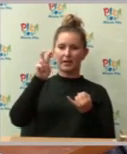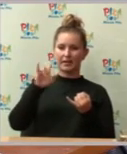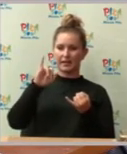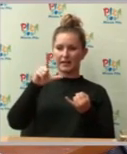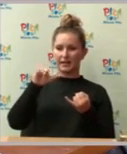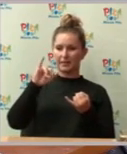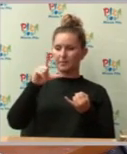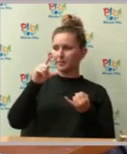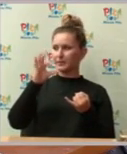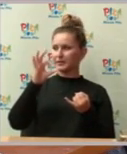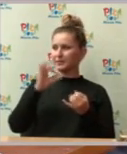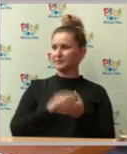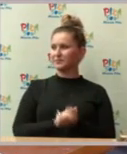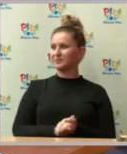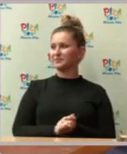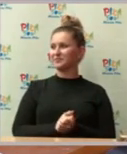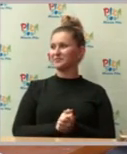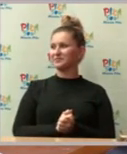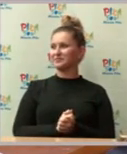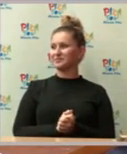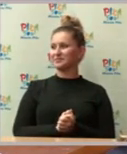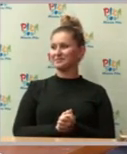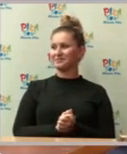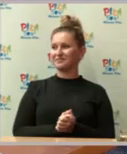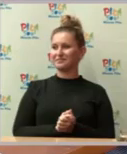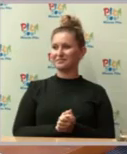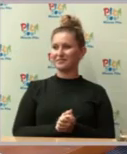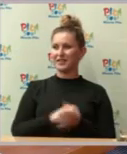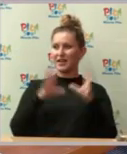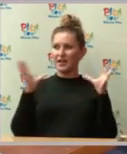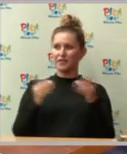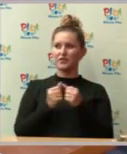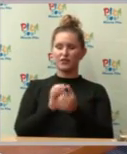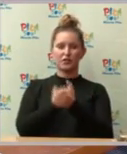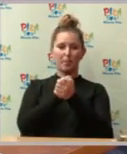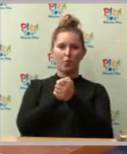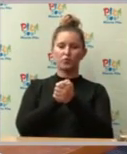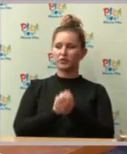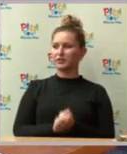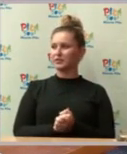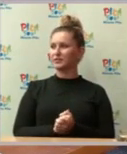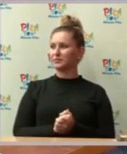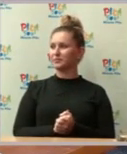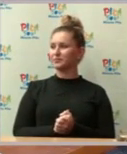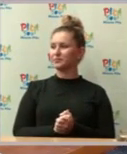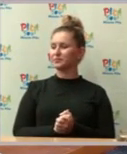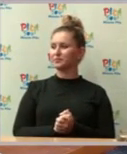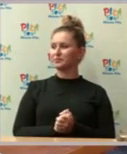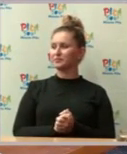przygotowywały, połączyły swoje siły i o Urzędzie Miasta nie wspominam, bo to jest chyba oczywiste.